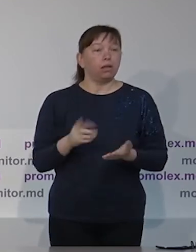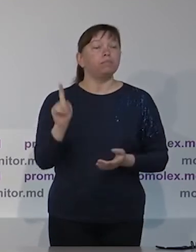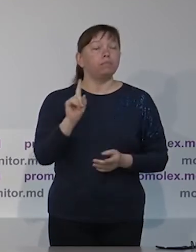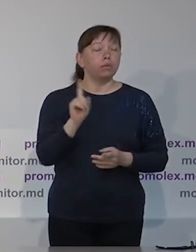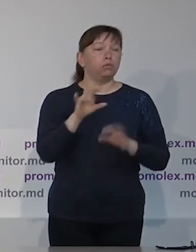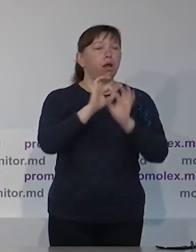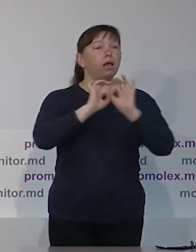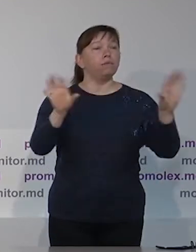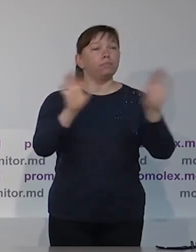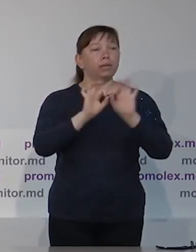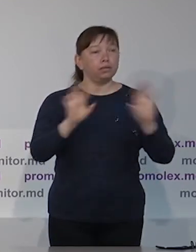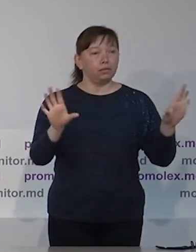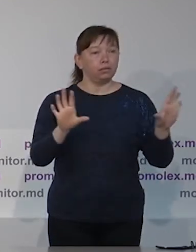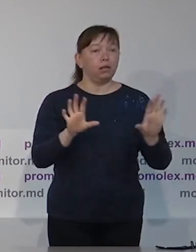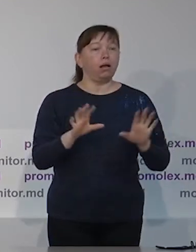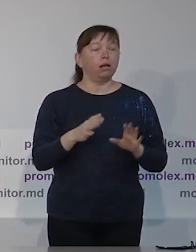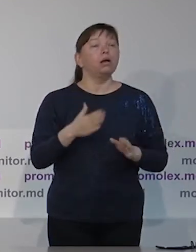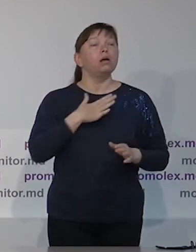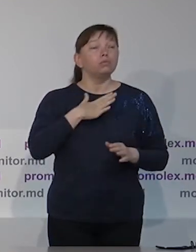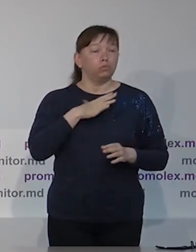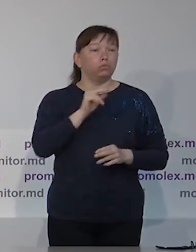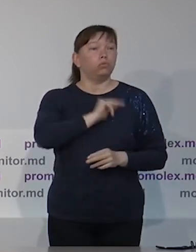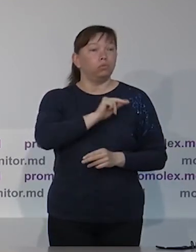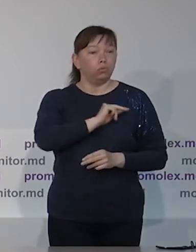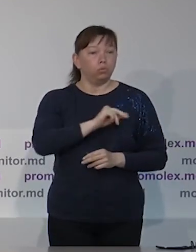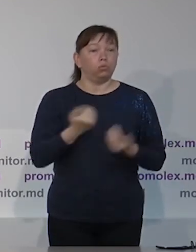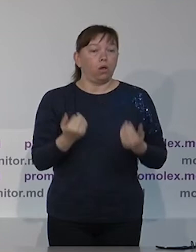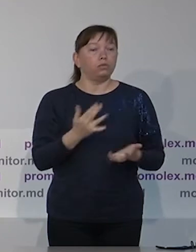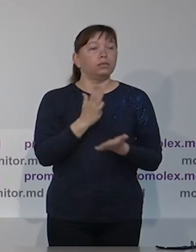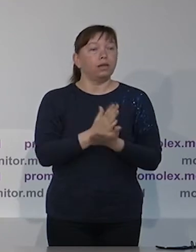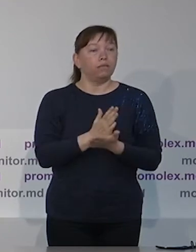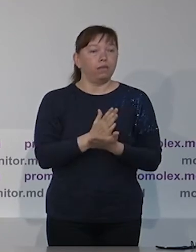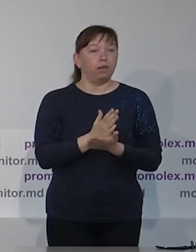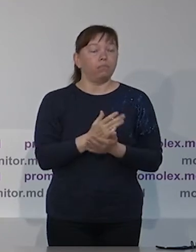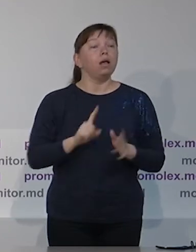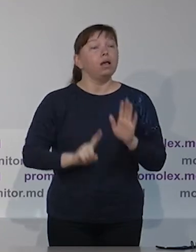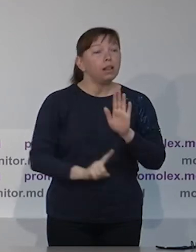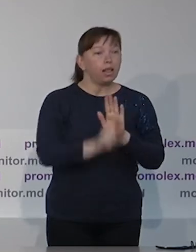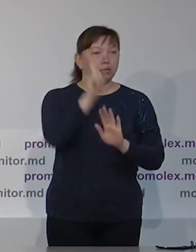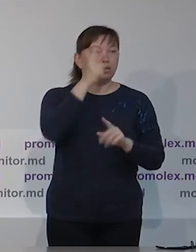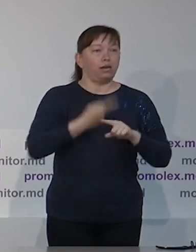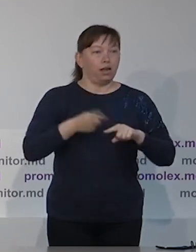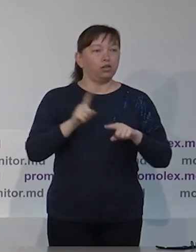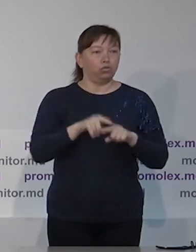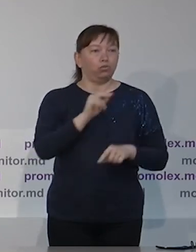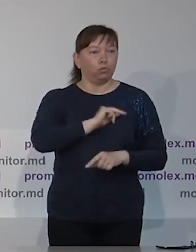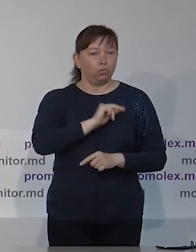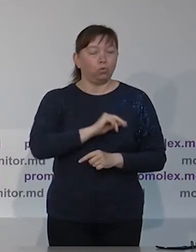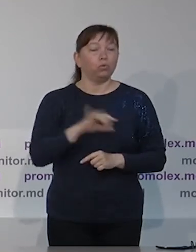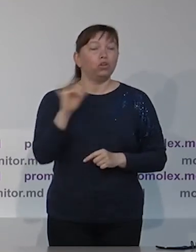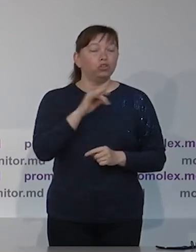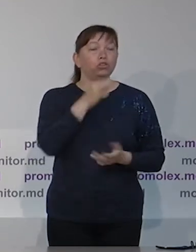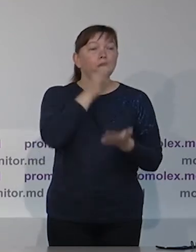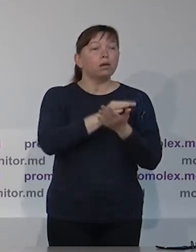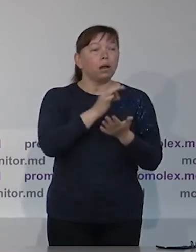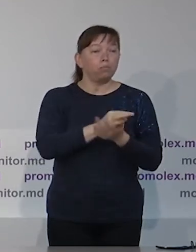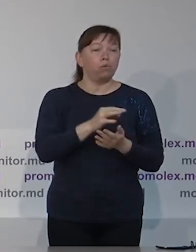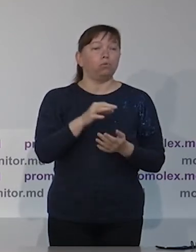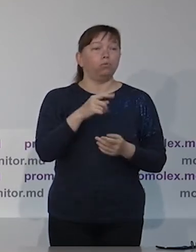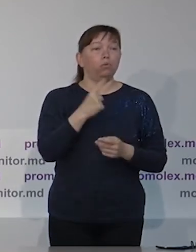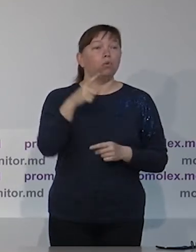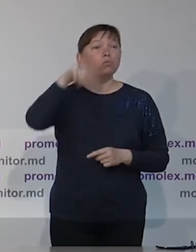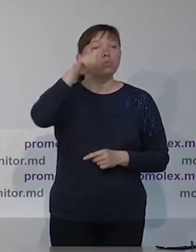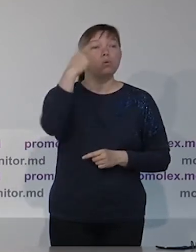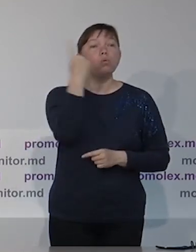сегодня мы ее как раз открываем, а также отчет номер один по мониторингу за предвыборный